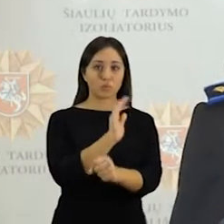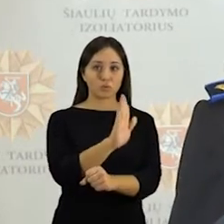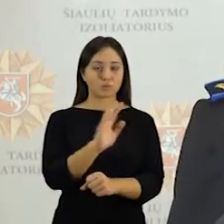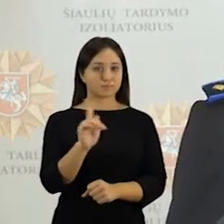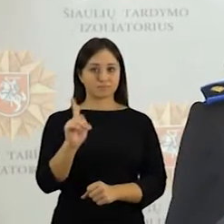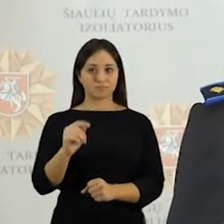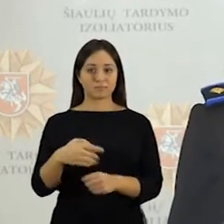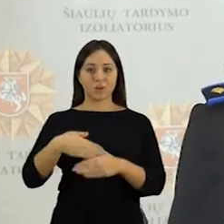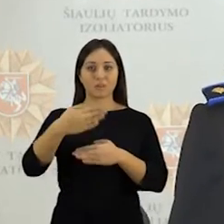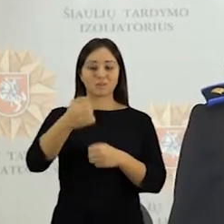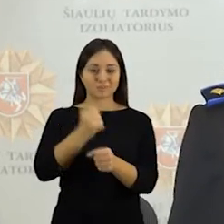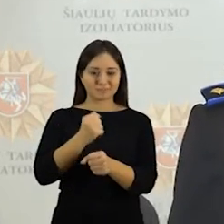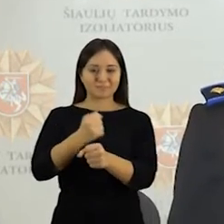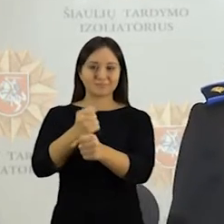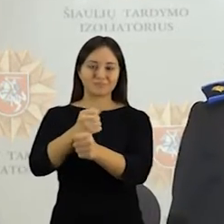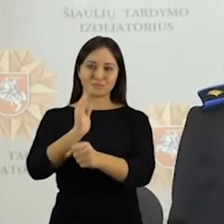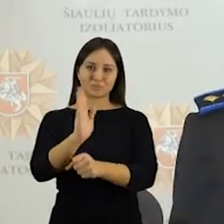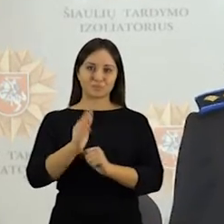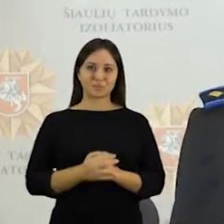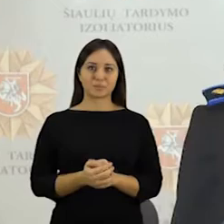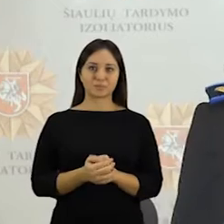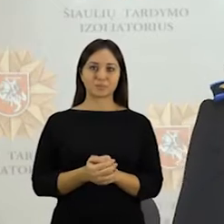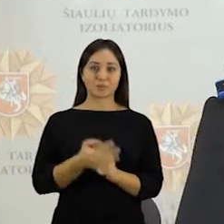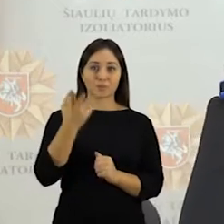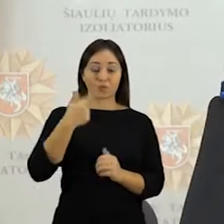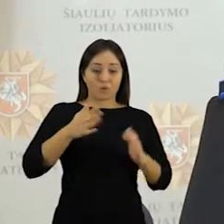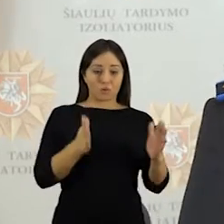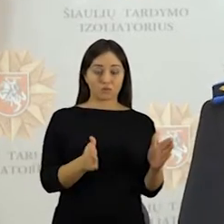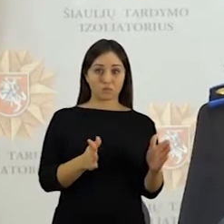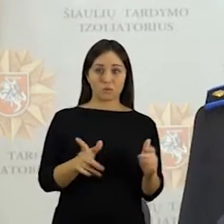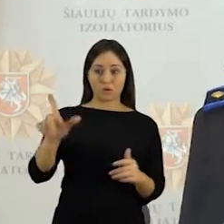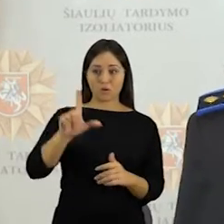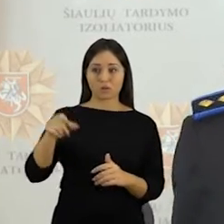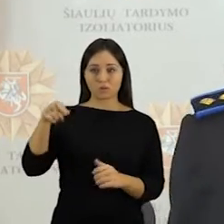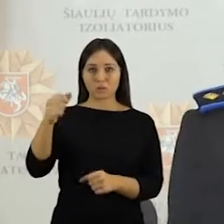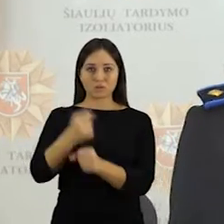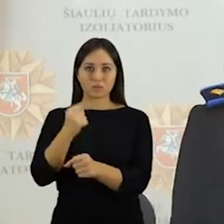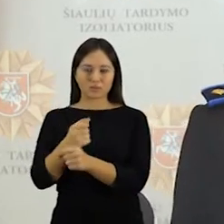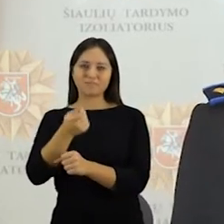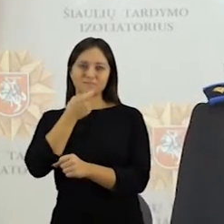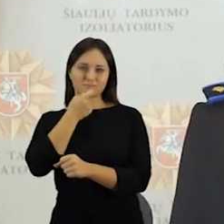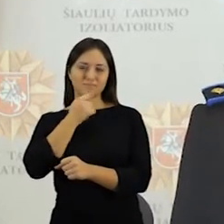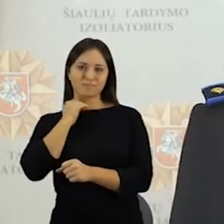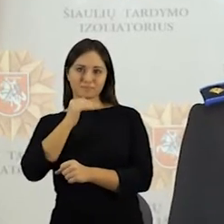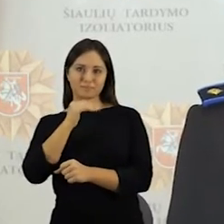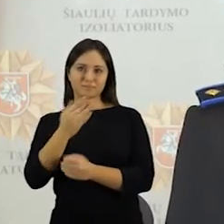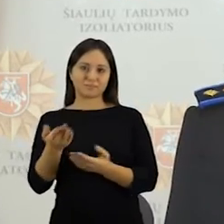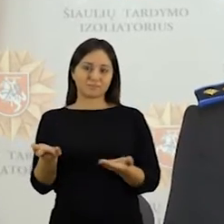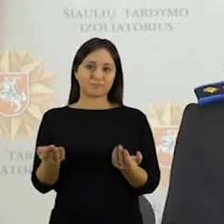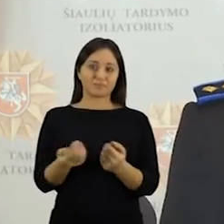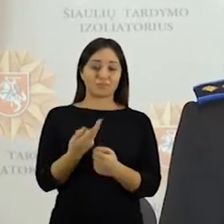Kad žiemos periodo tų darbinės veiklos laukia yra mažai, tai